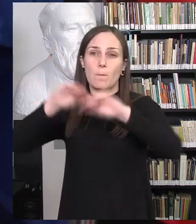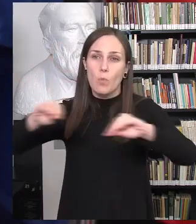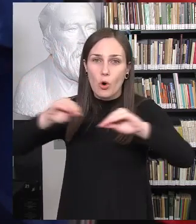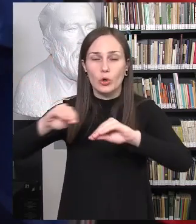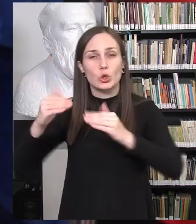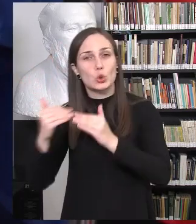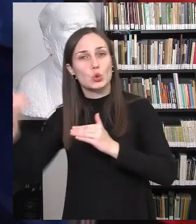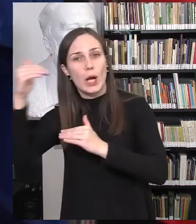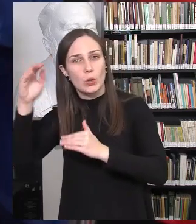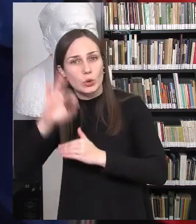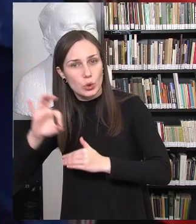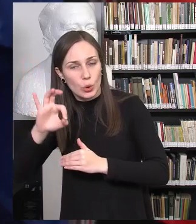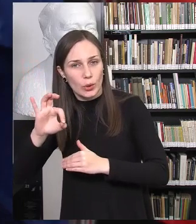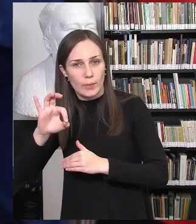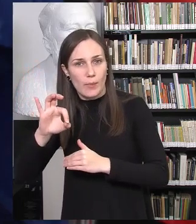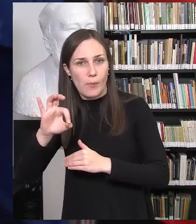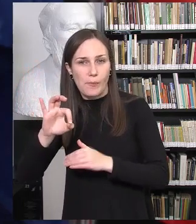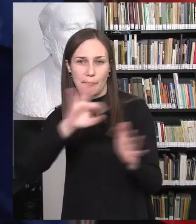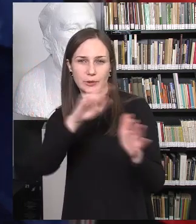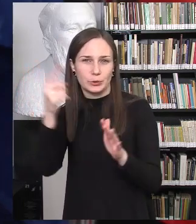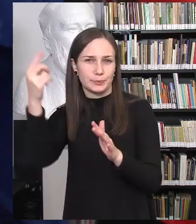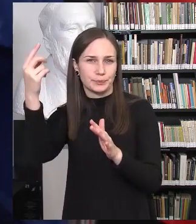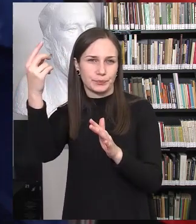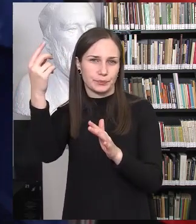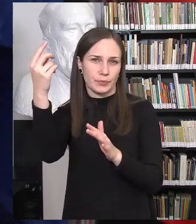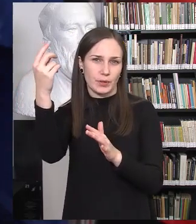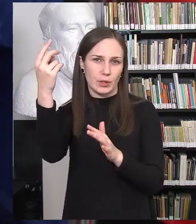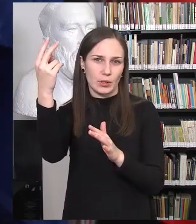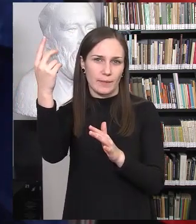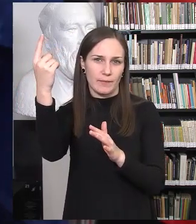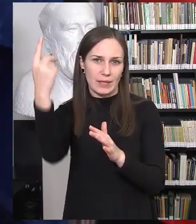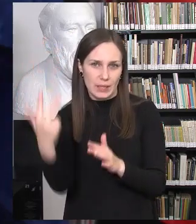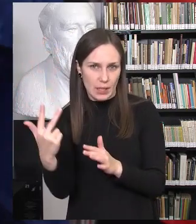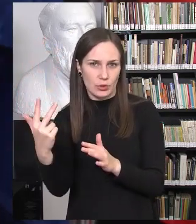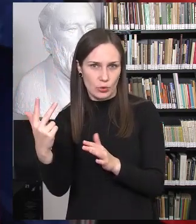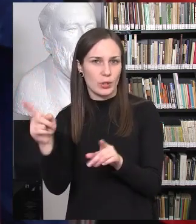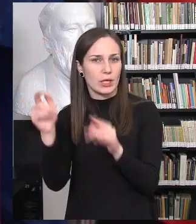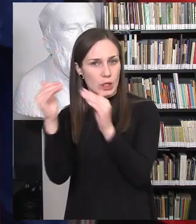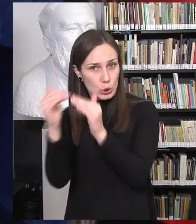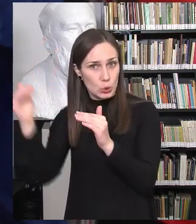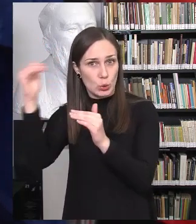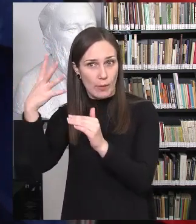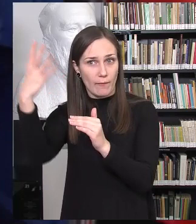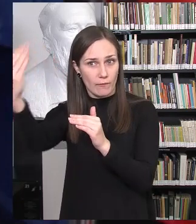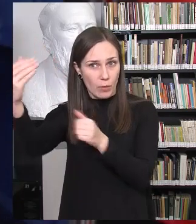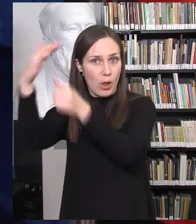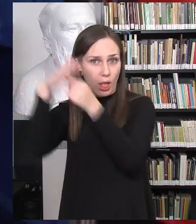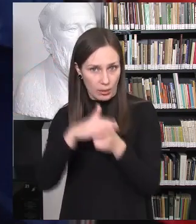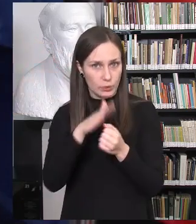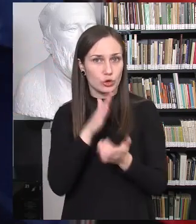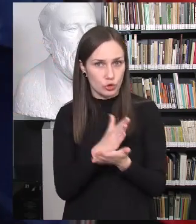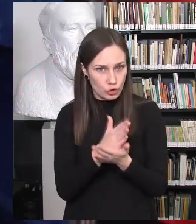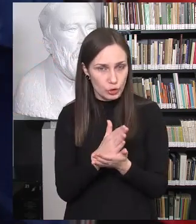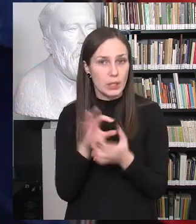saugusiojų mokyklai, vėlgi netgi daugiau. Apie trešdali mokinių pažymėjo, kad iš saugusiojų patyrė žeminantį elgesį,